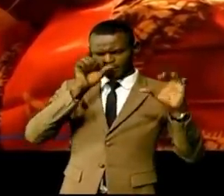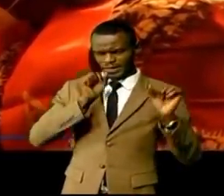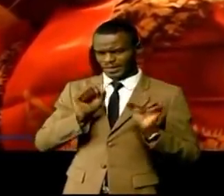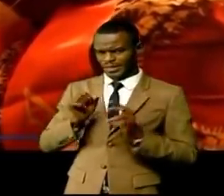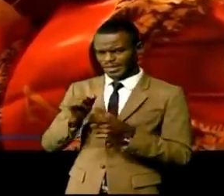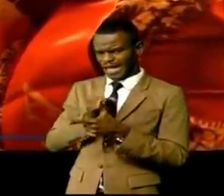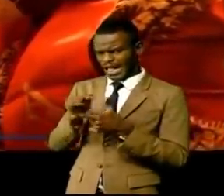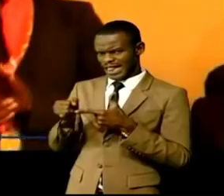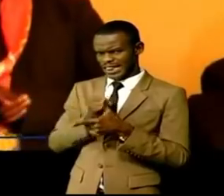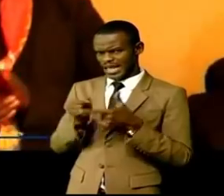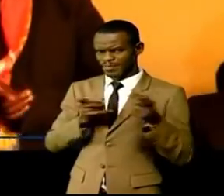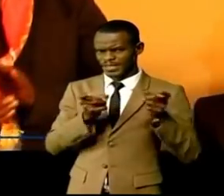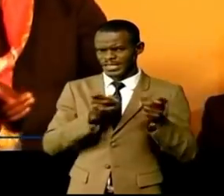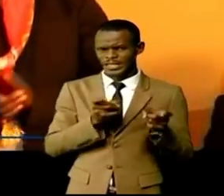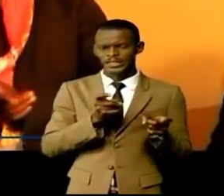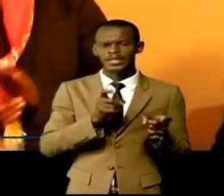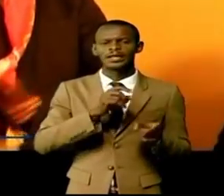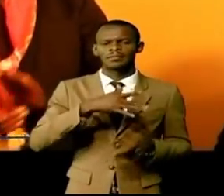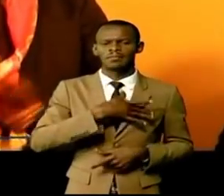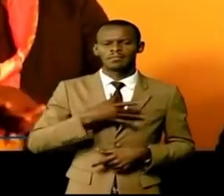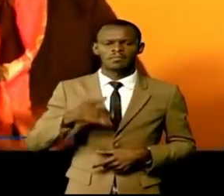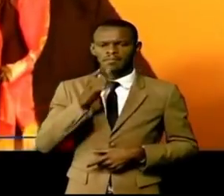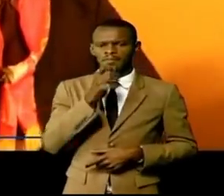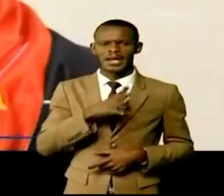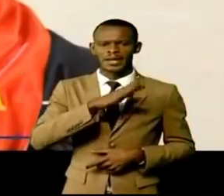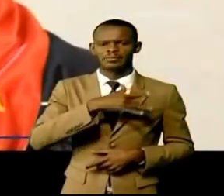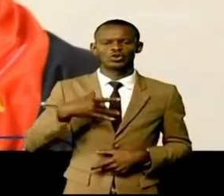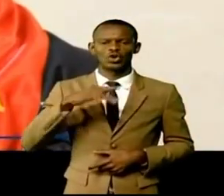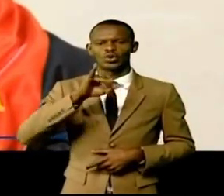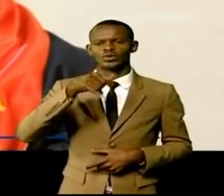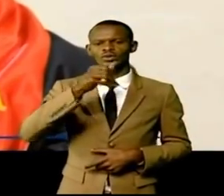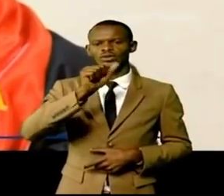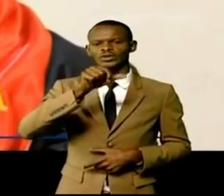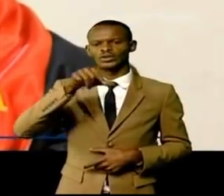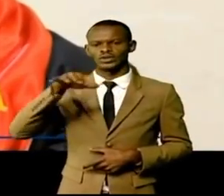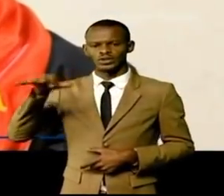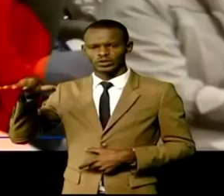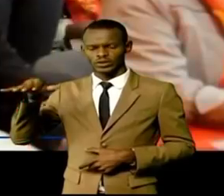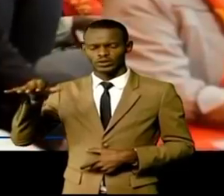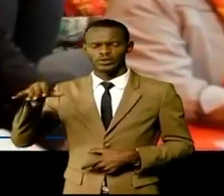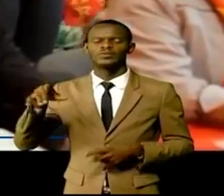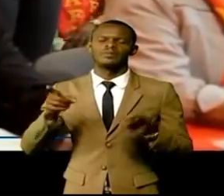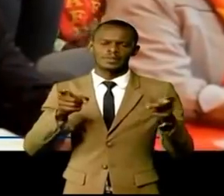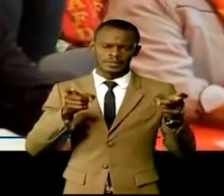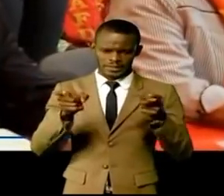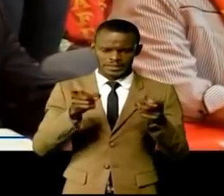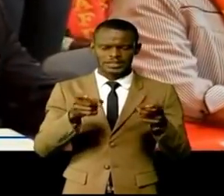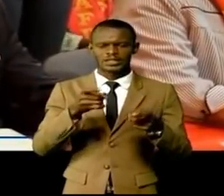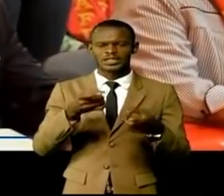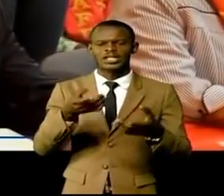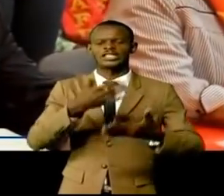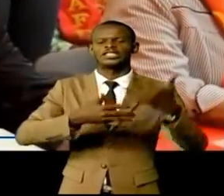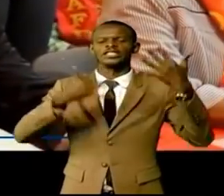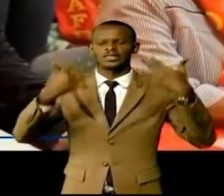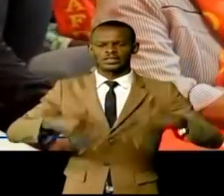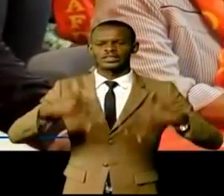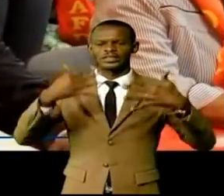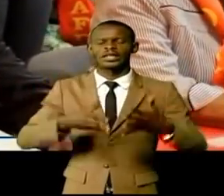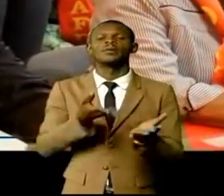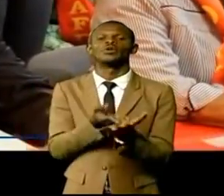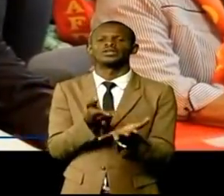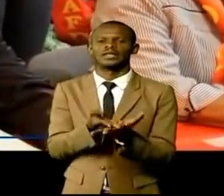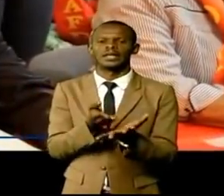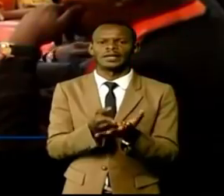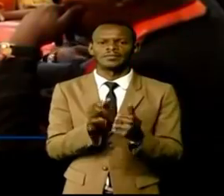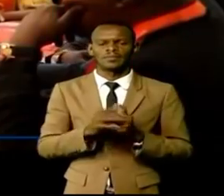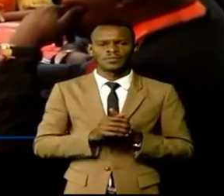-Kazang présidente nationale intérimaire de l'AFDC au nom de l'autorité morale Professeur Placide Moutabunga secrétaire